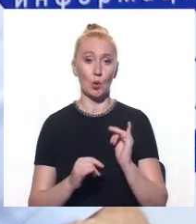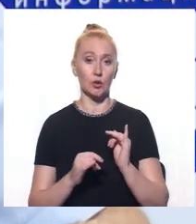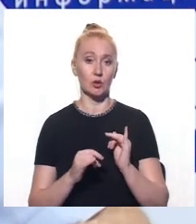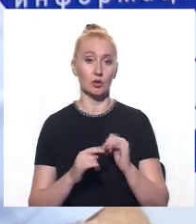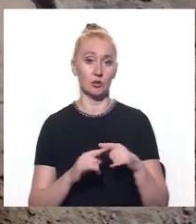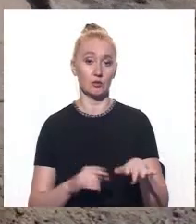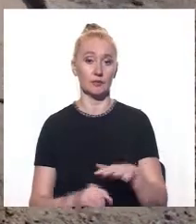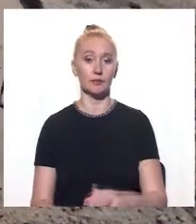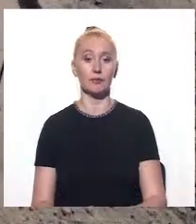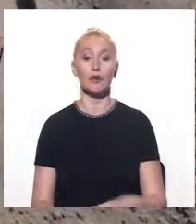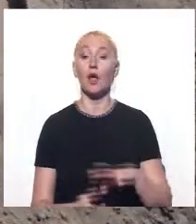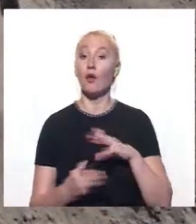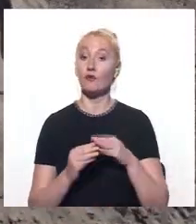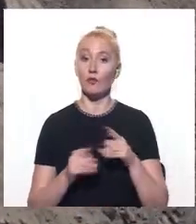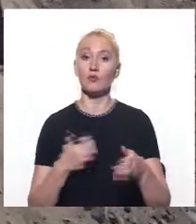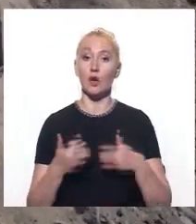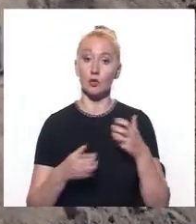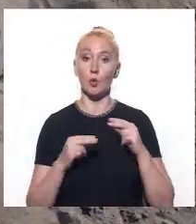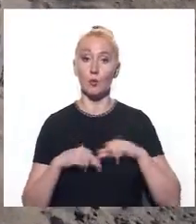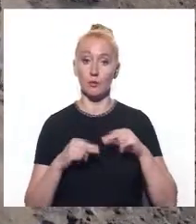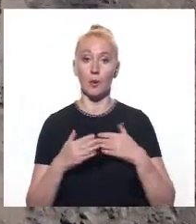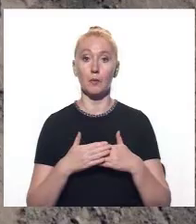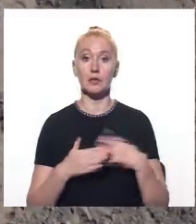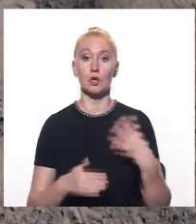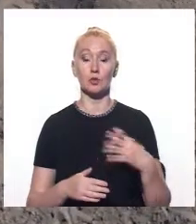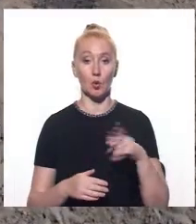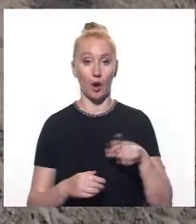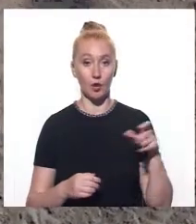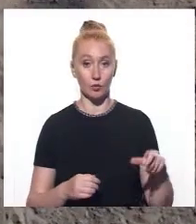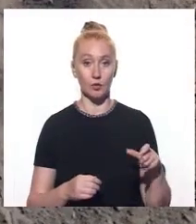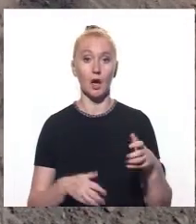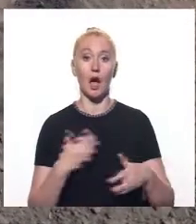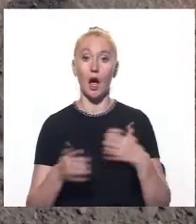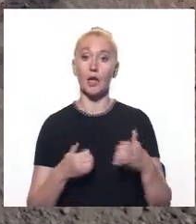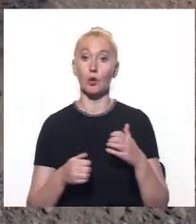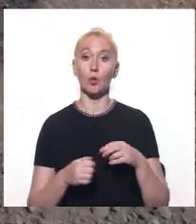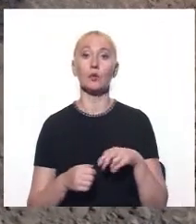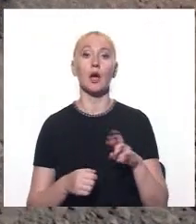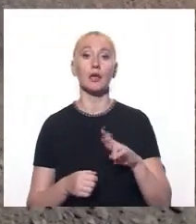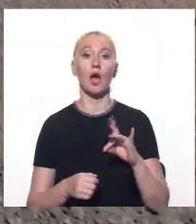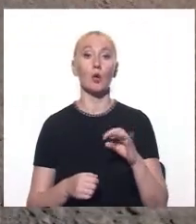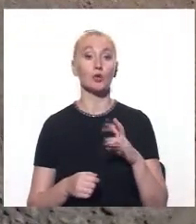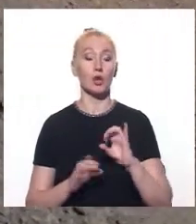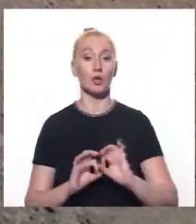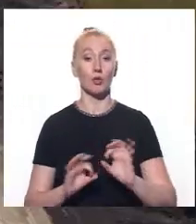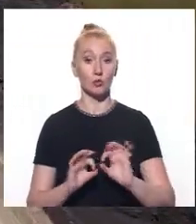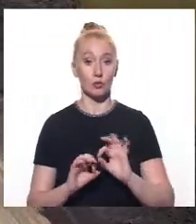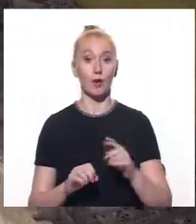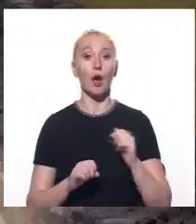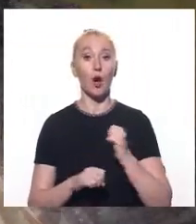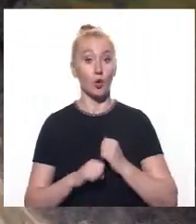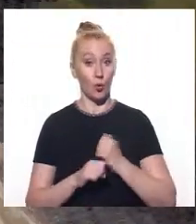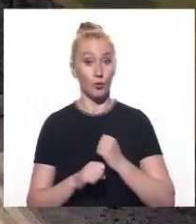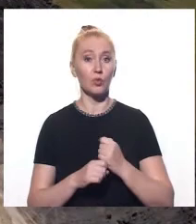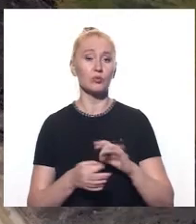доходів. Усього на розкопках працює близько 40 людей. Археолог Ярослав Ярошенко розповідає, роботу